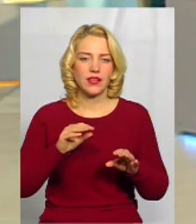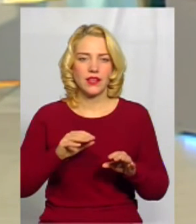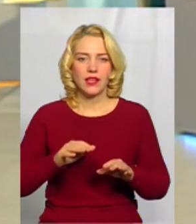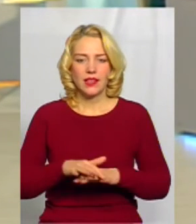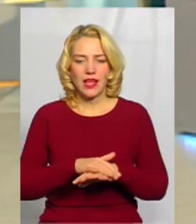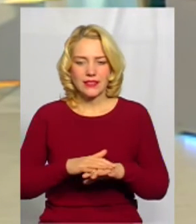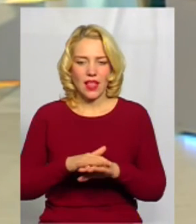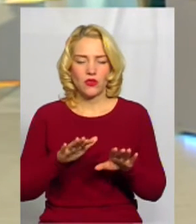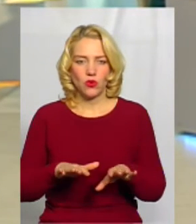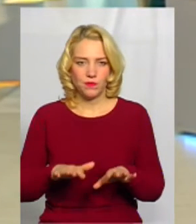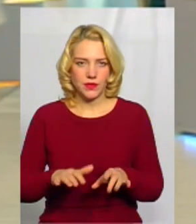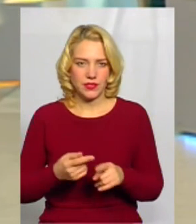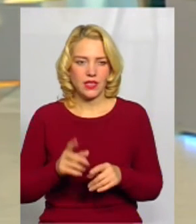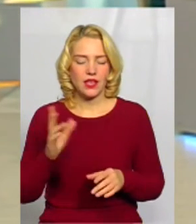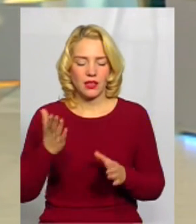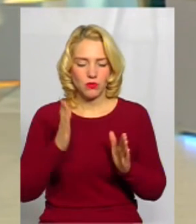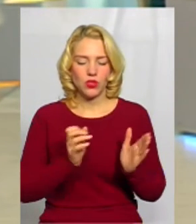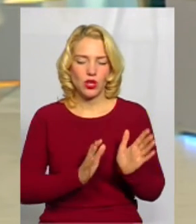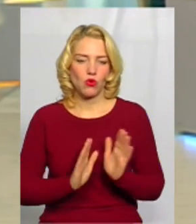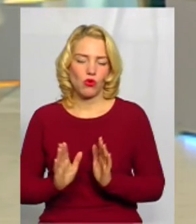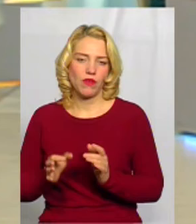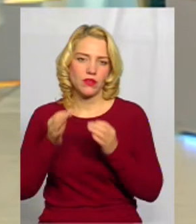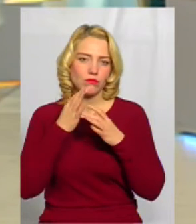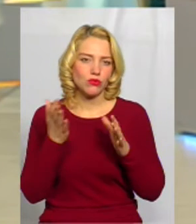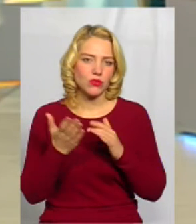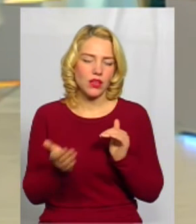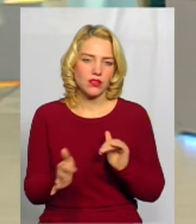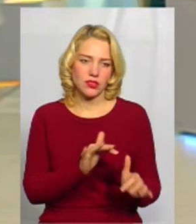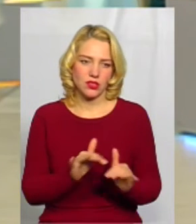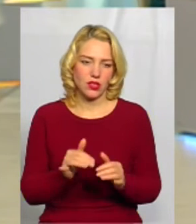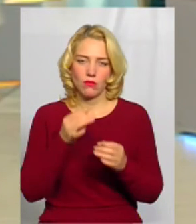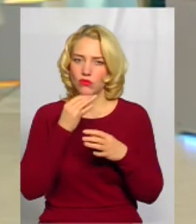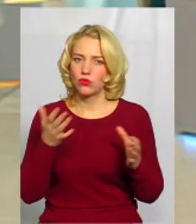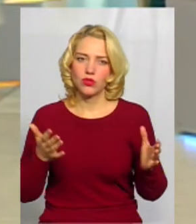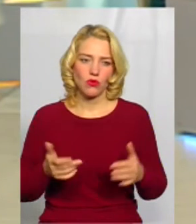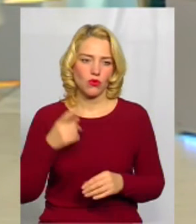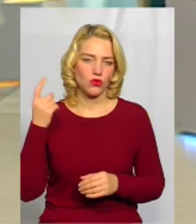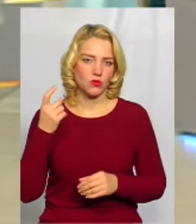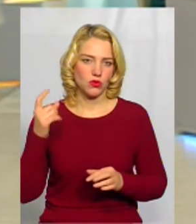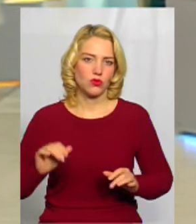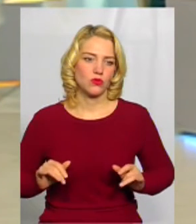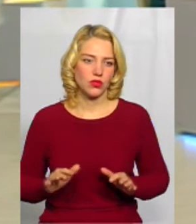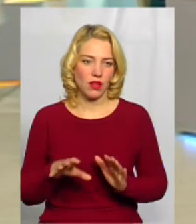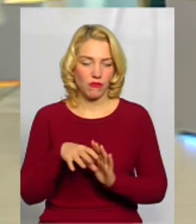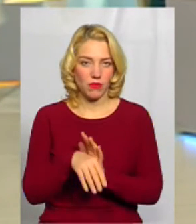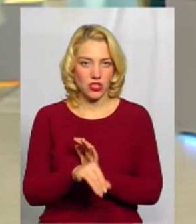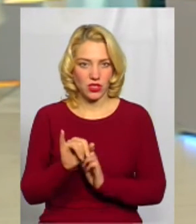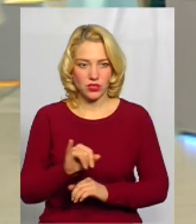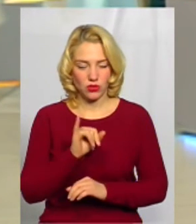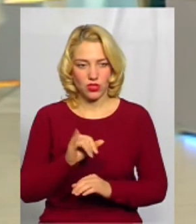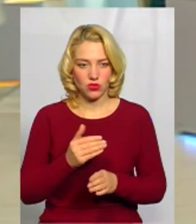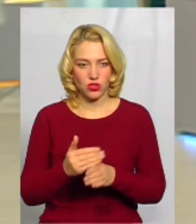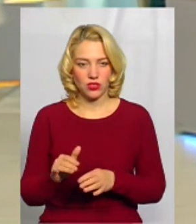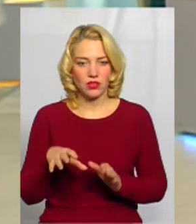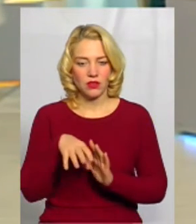всі дії, як зазначив Олег Григорович, будь-яку господарську діяльність в межах історичної